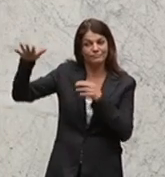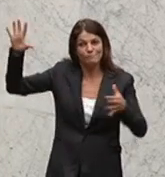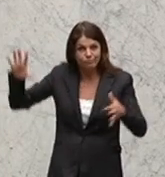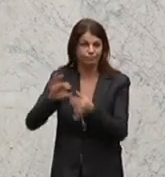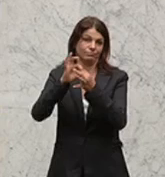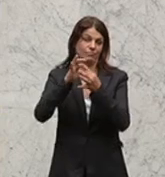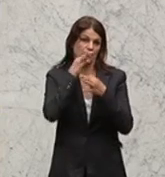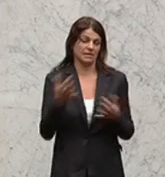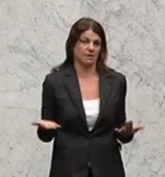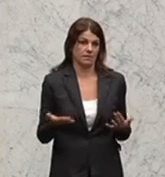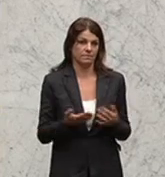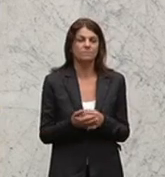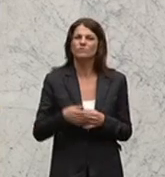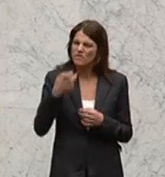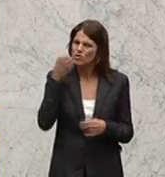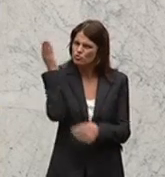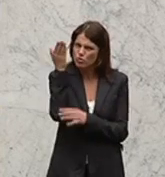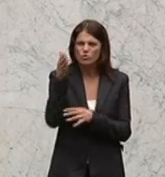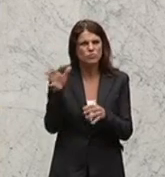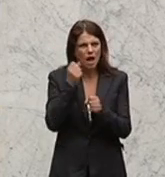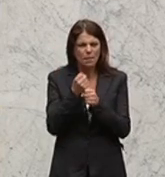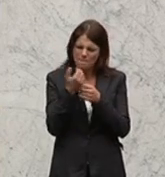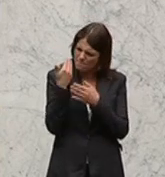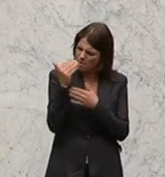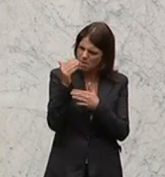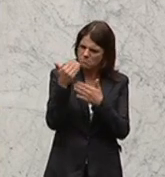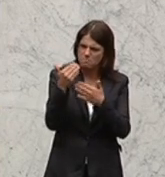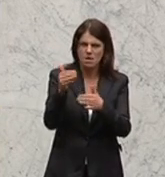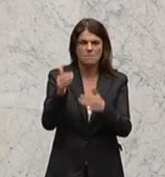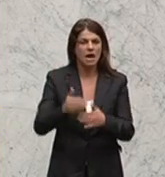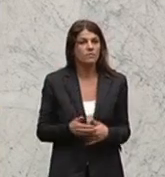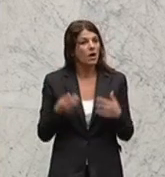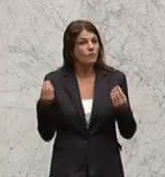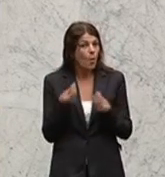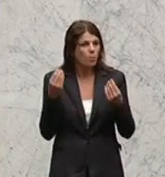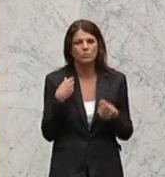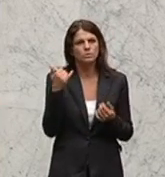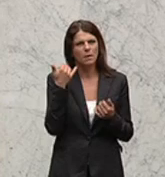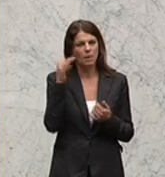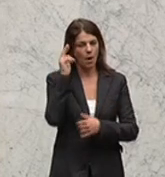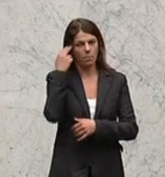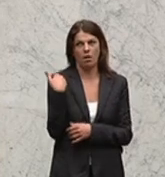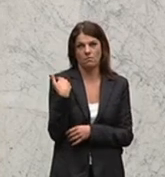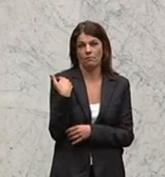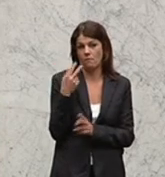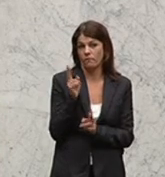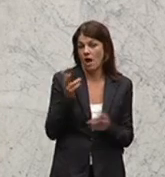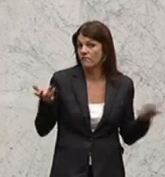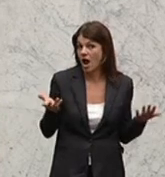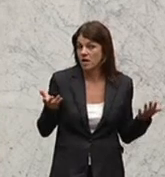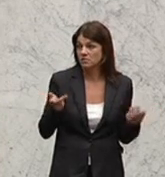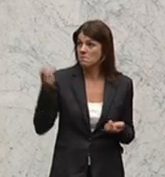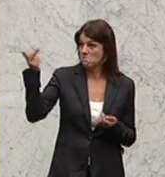Zusammenarbeit wirklich zu intensivieren. Wir müssen uns immer wieder vor Augen führen, in Wahrheit sind ja